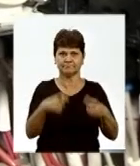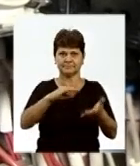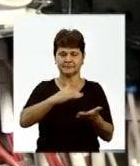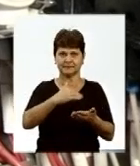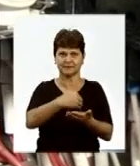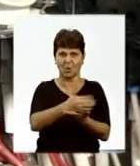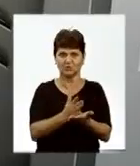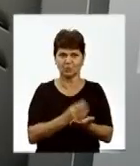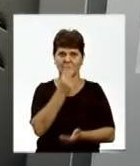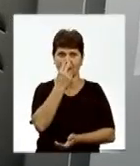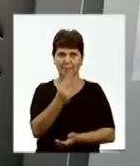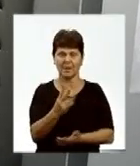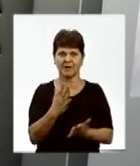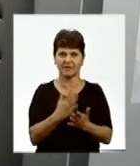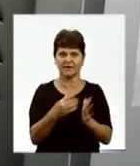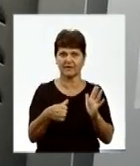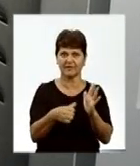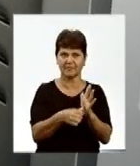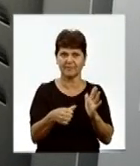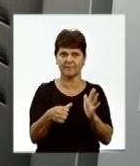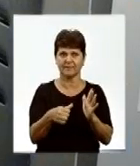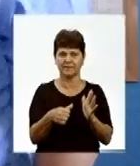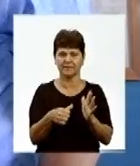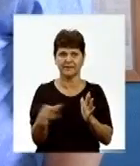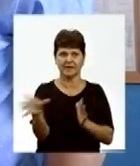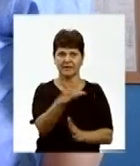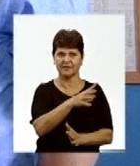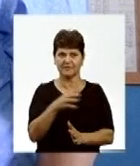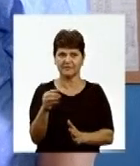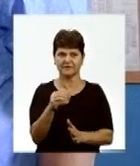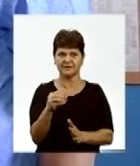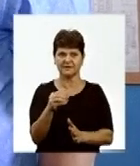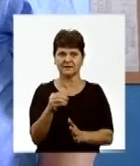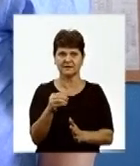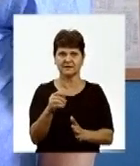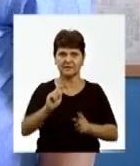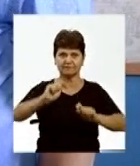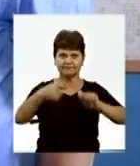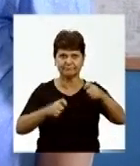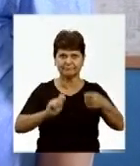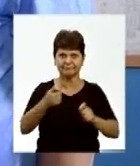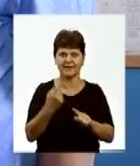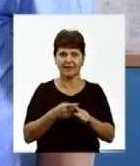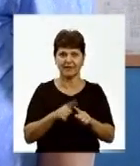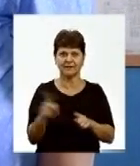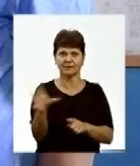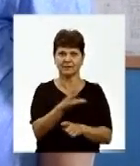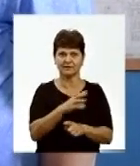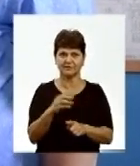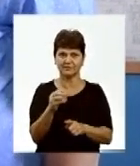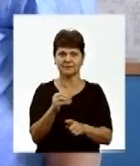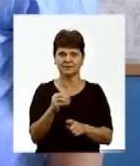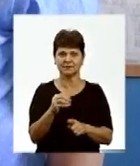вважається, що це одні основні плати, всі ті лілюшки і те все, яке в реліюній